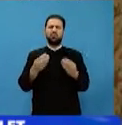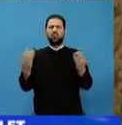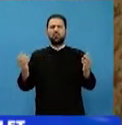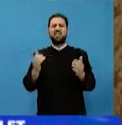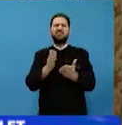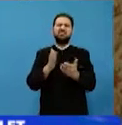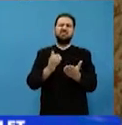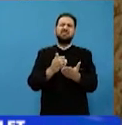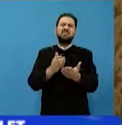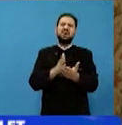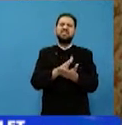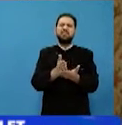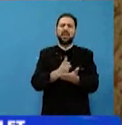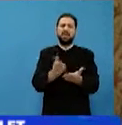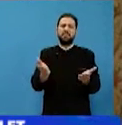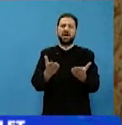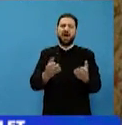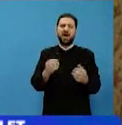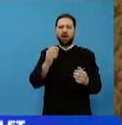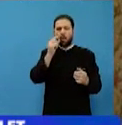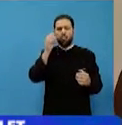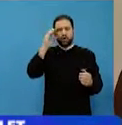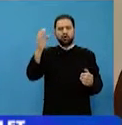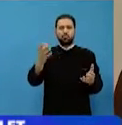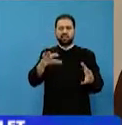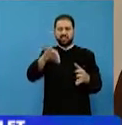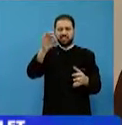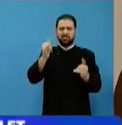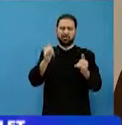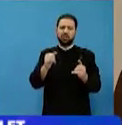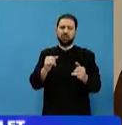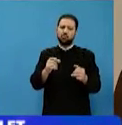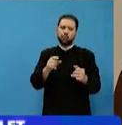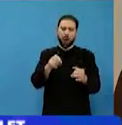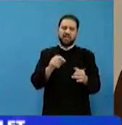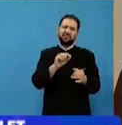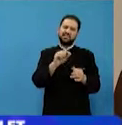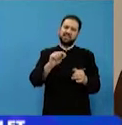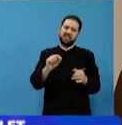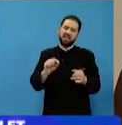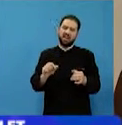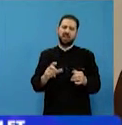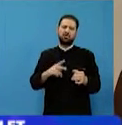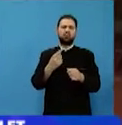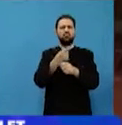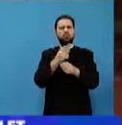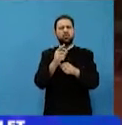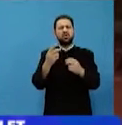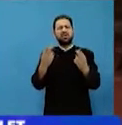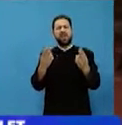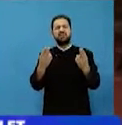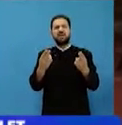pe care creștinul le poate găsi într-o astfel de scriere. Sunt o felul de lucruri interesante.